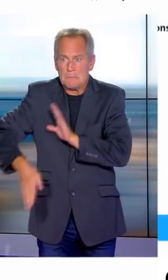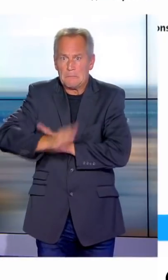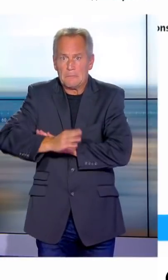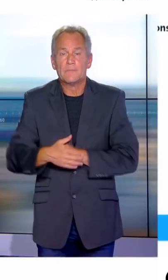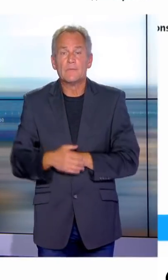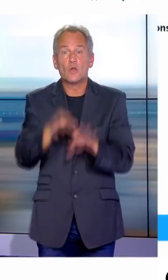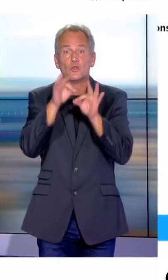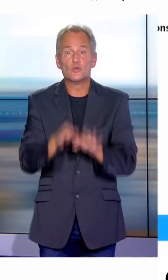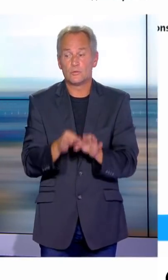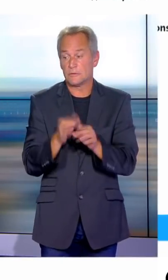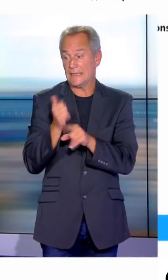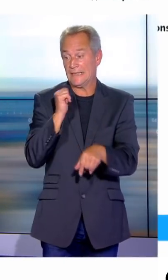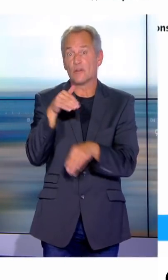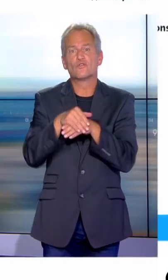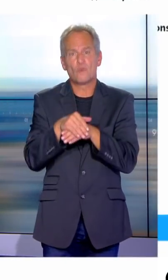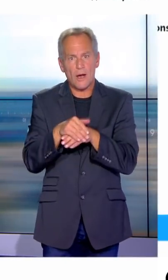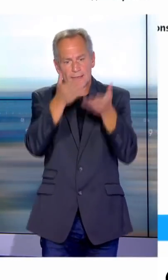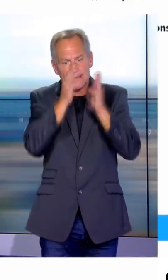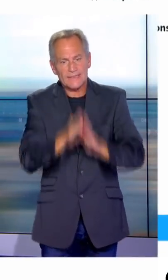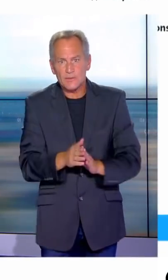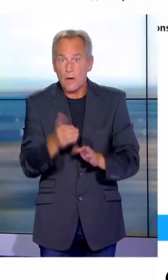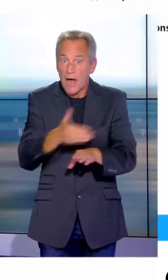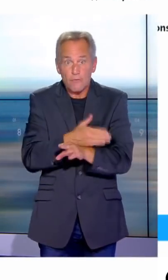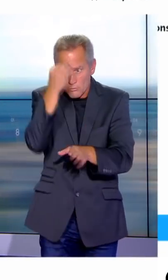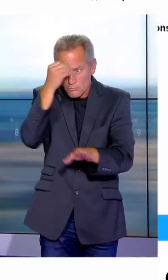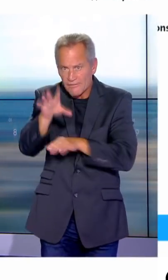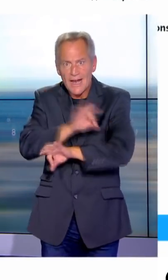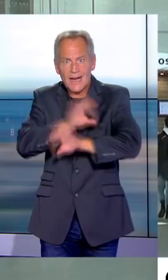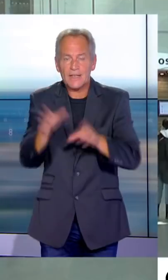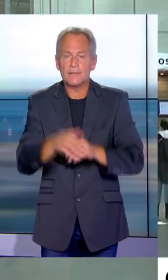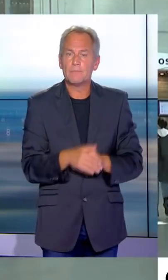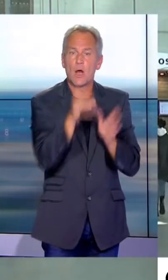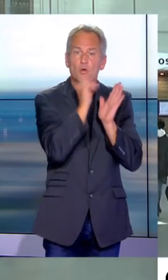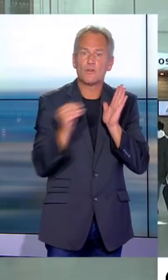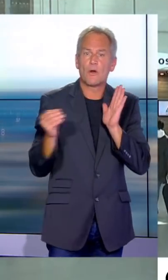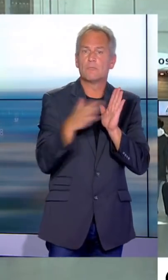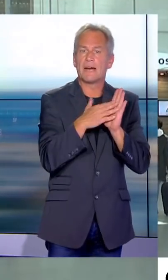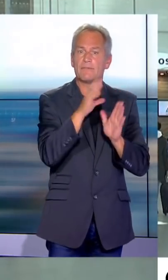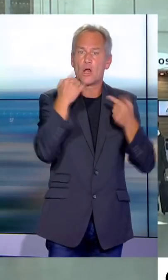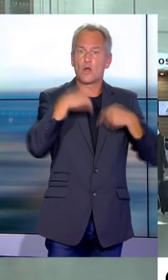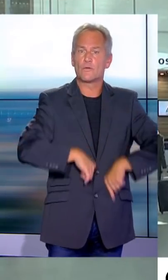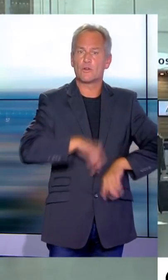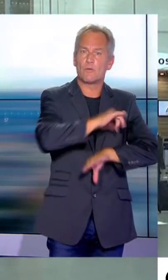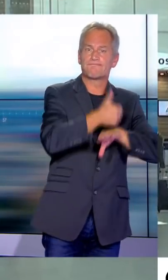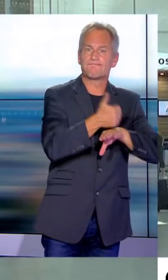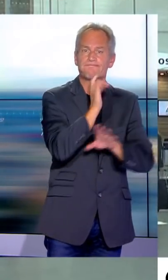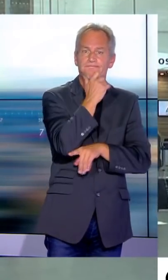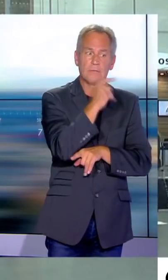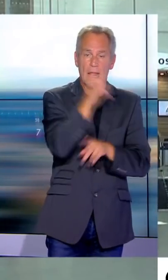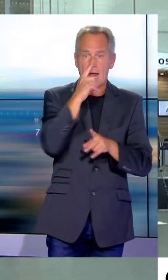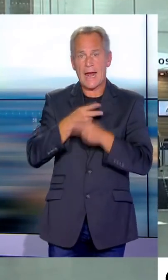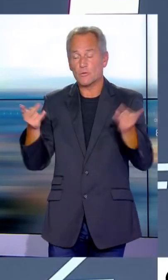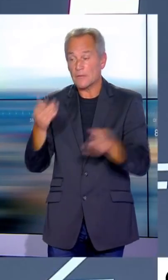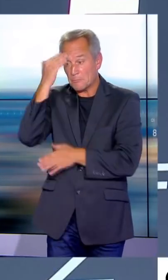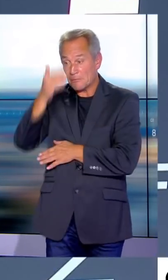La décision est tombée dans la soirée, sans préavis. Sur Twitter, le gouvernement britannique annonce que dès demain, les personnes en provenance de France